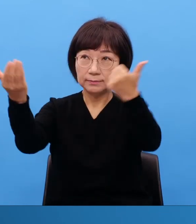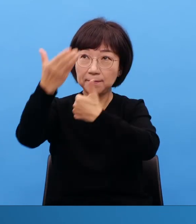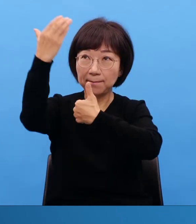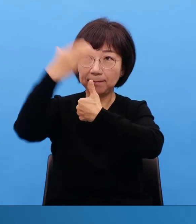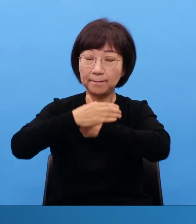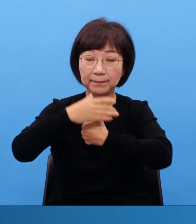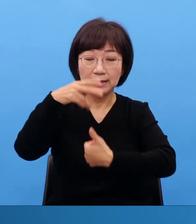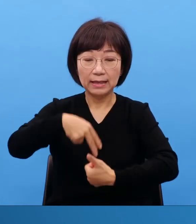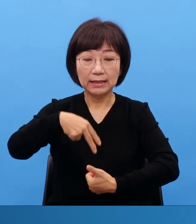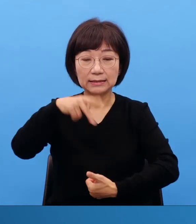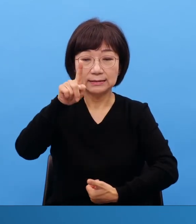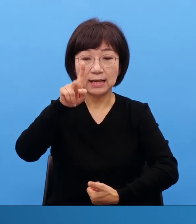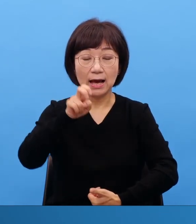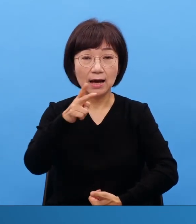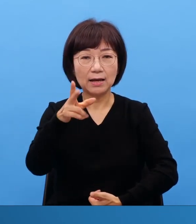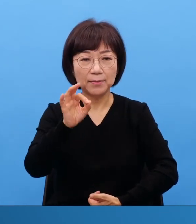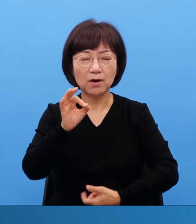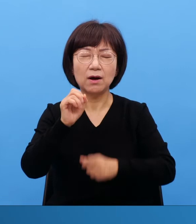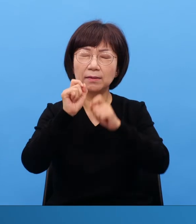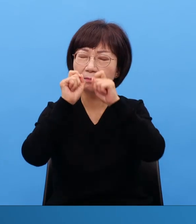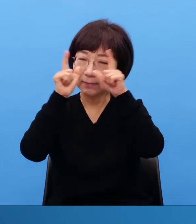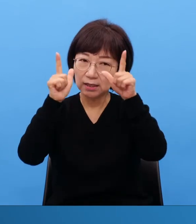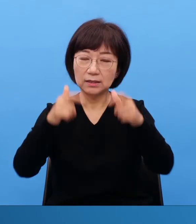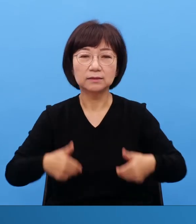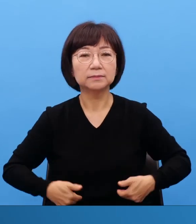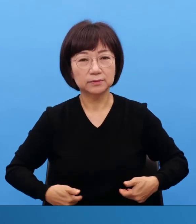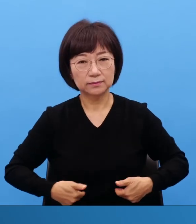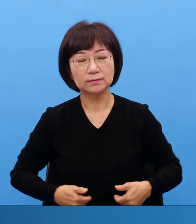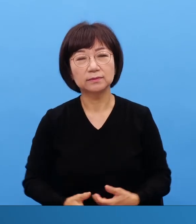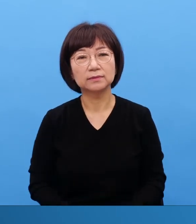그렇죠 그것을 모르면 왜 거기에 있습니까?